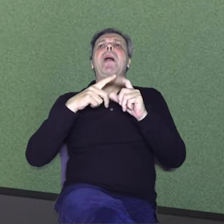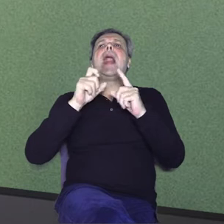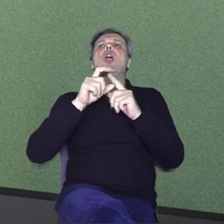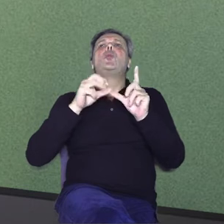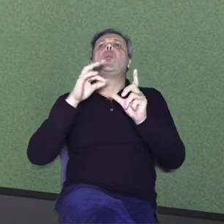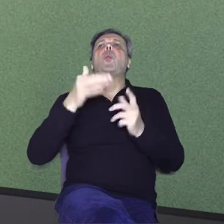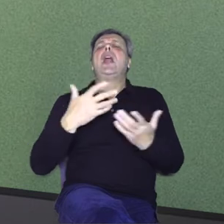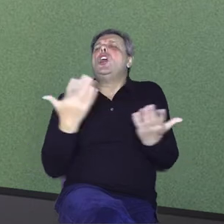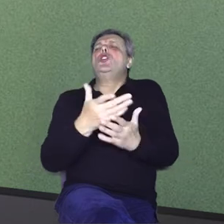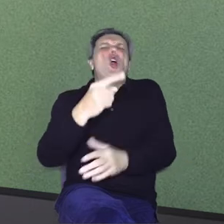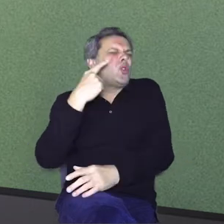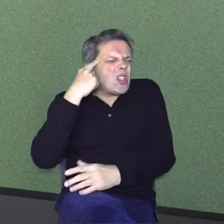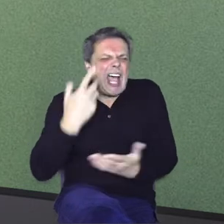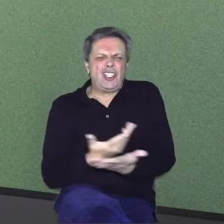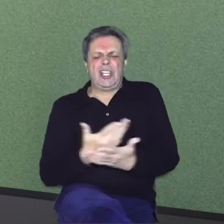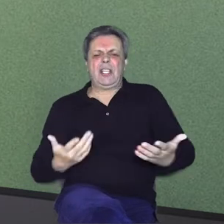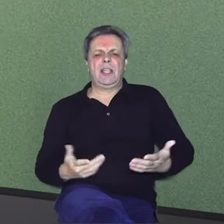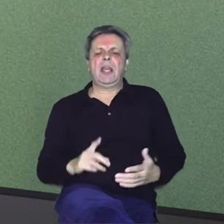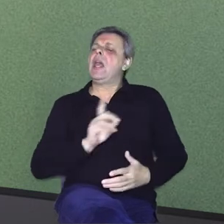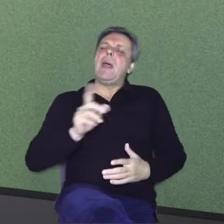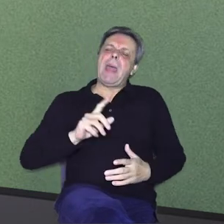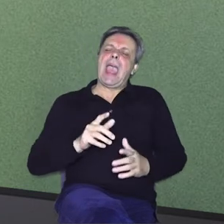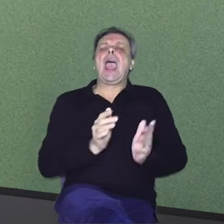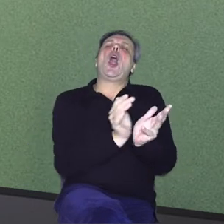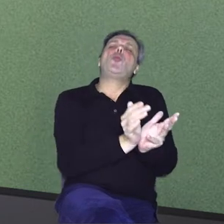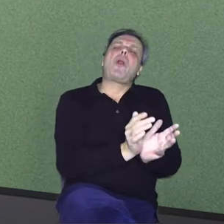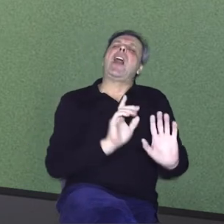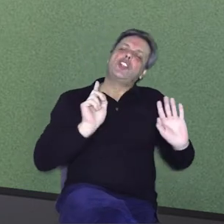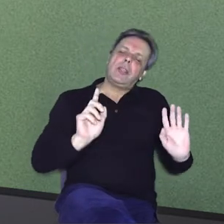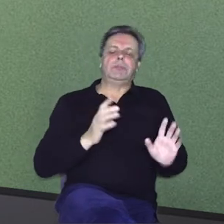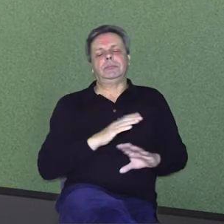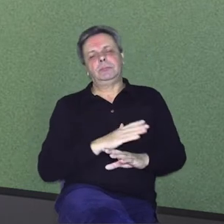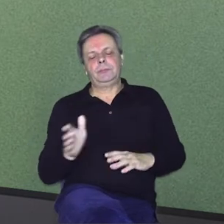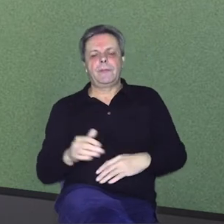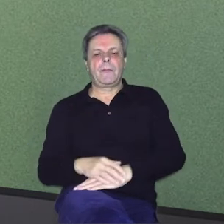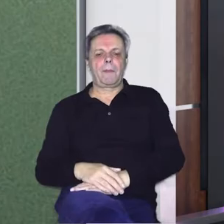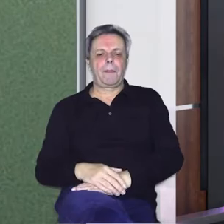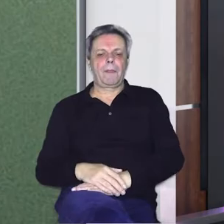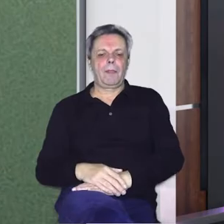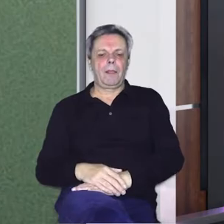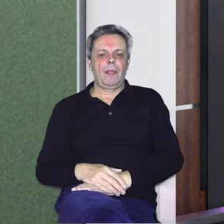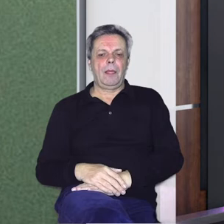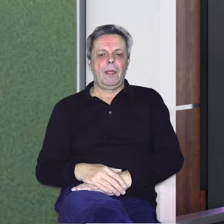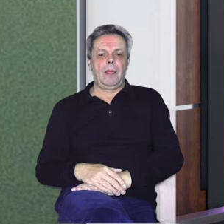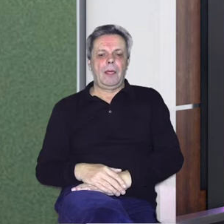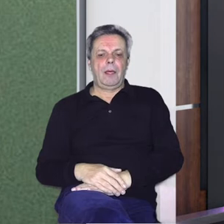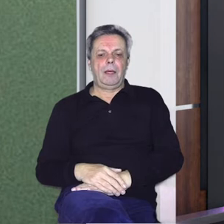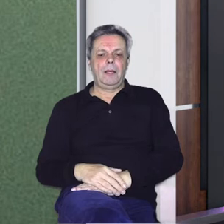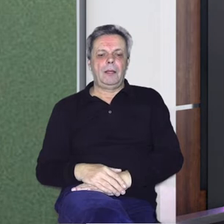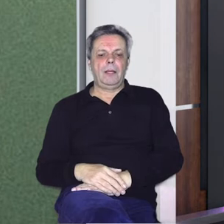Što je to trubadur? Ne dubrovački trubadur, već trubadur. Nebo univerzalni trubadur.